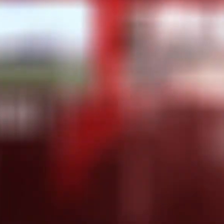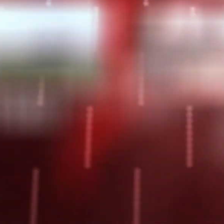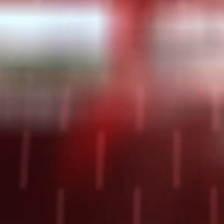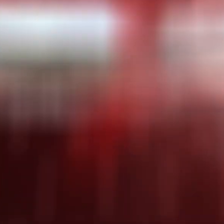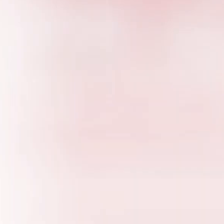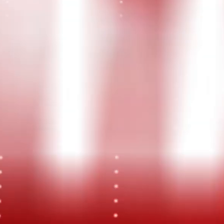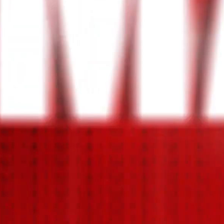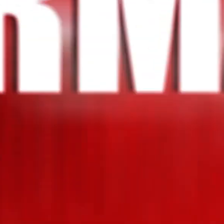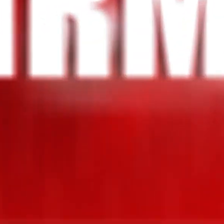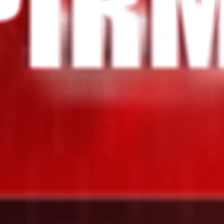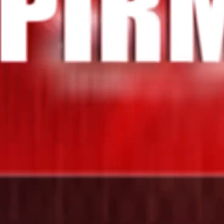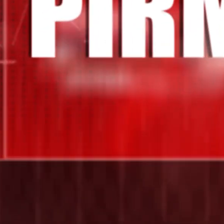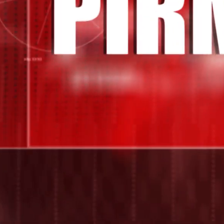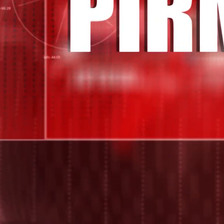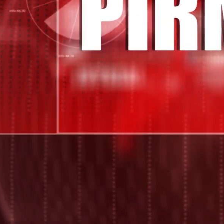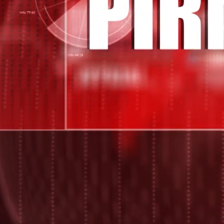Muzika